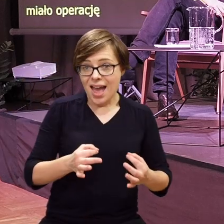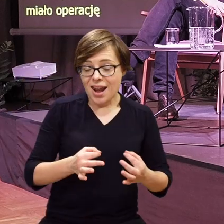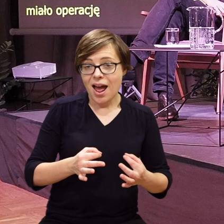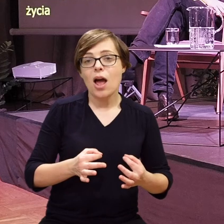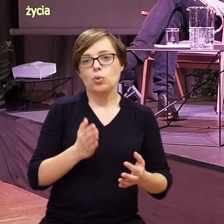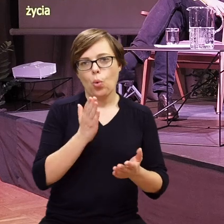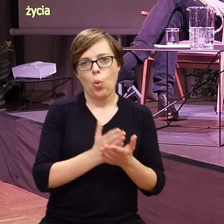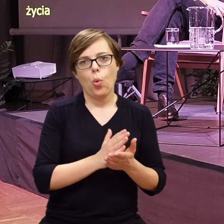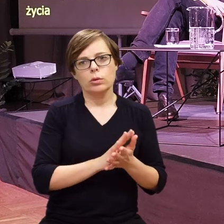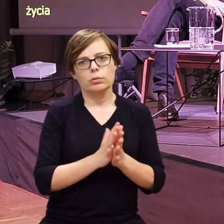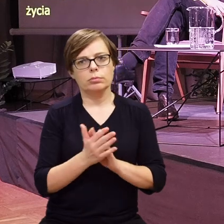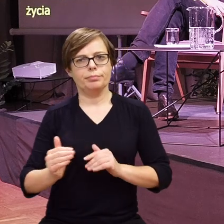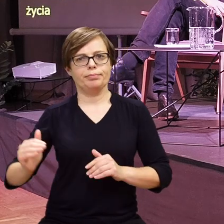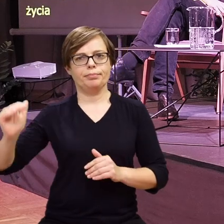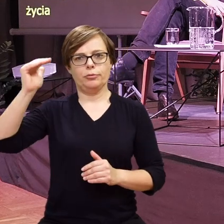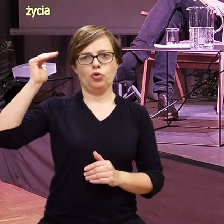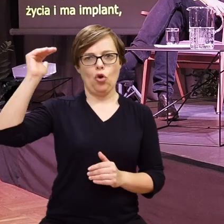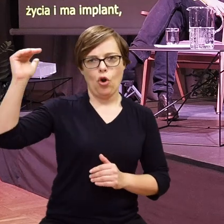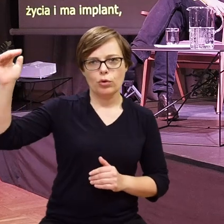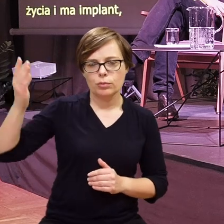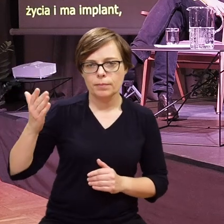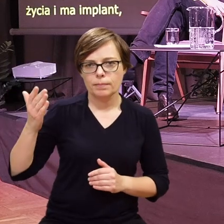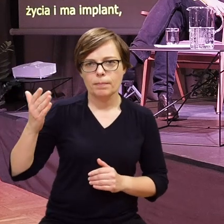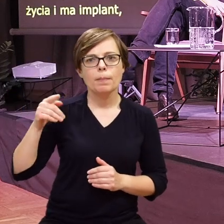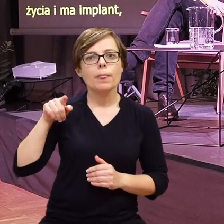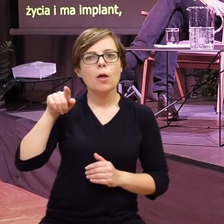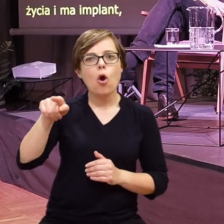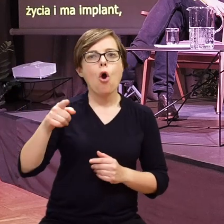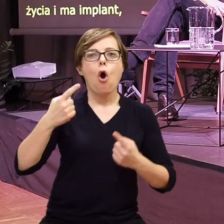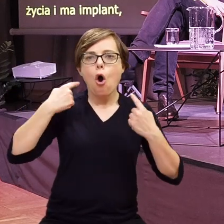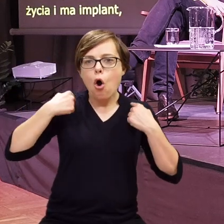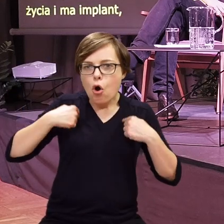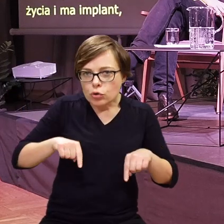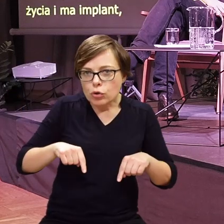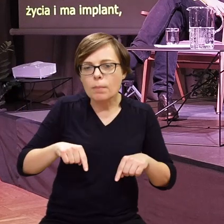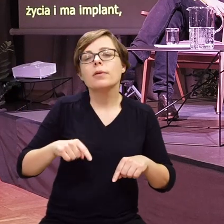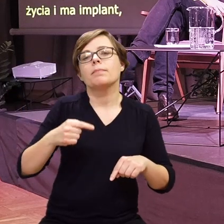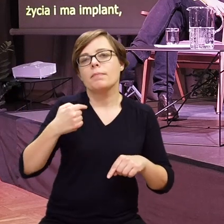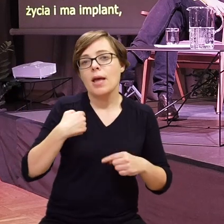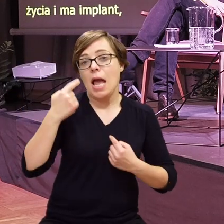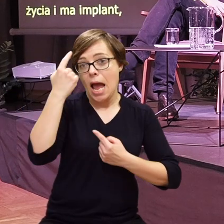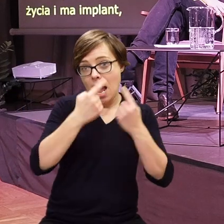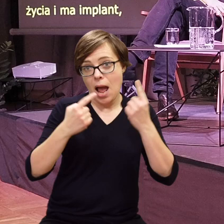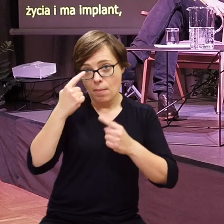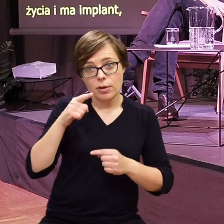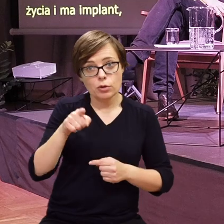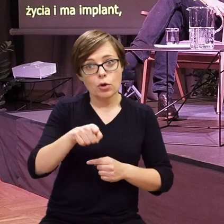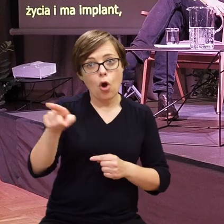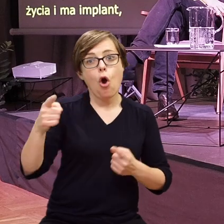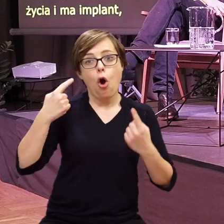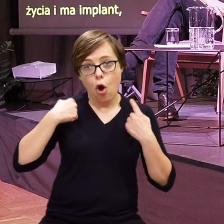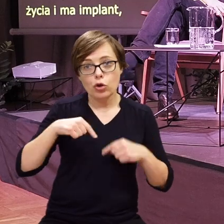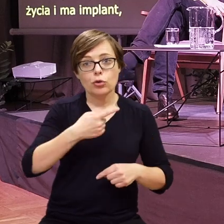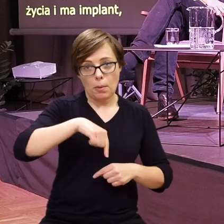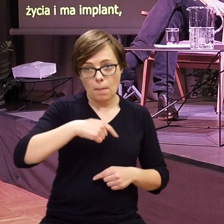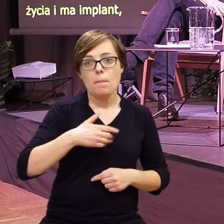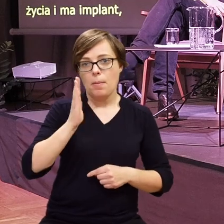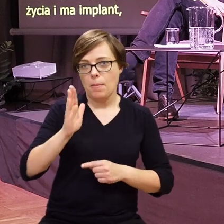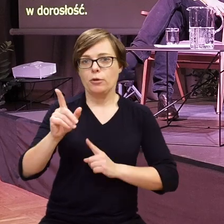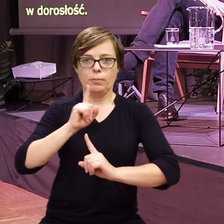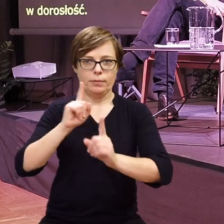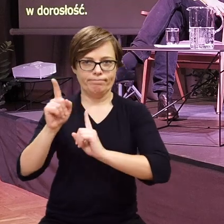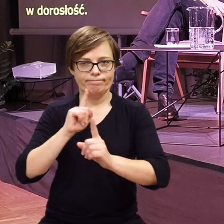dorosłość, tak? To są osoby, które myślę, że będziemy z nimi, z tymi osobami rozmawiać.